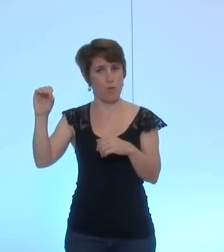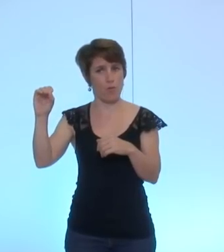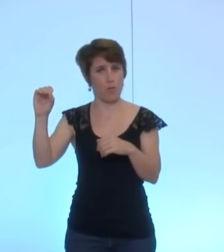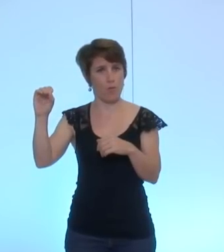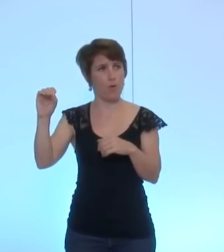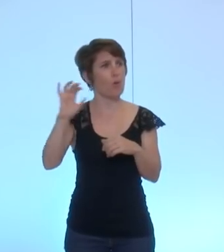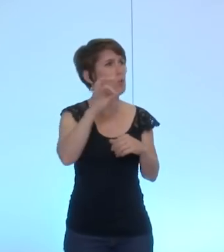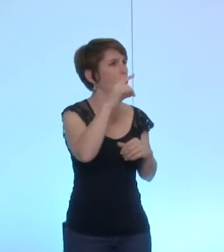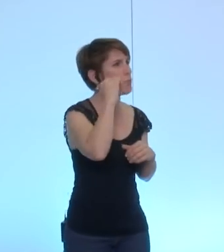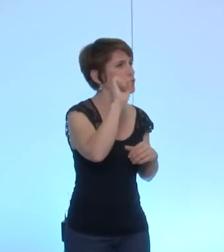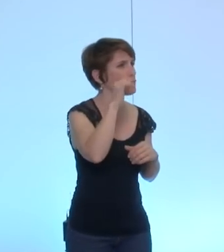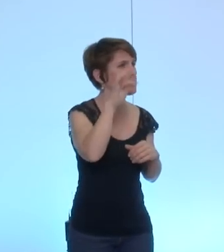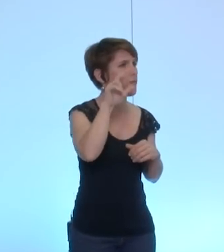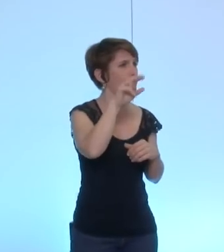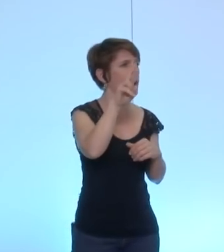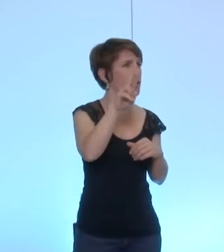oui monsieur ça va